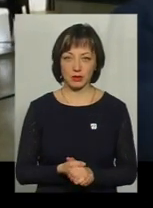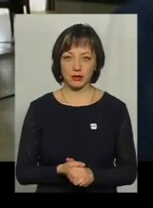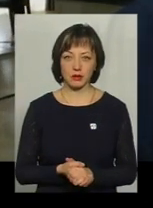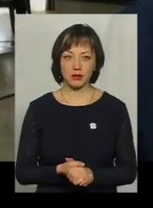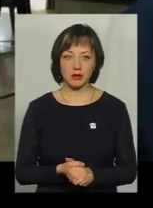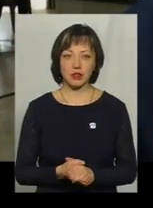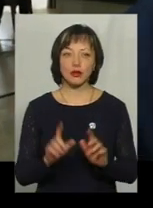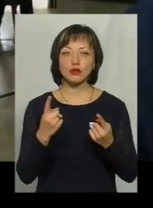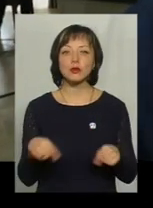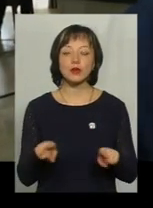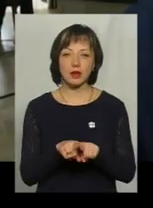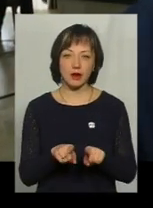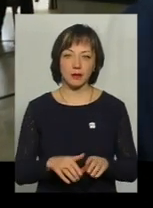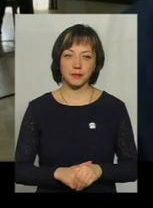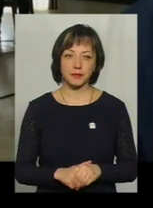А чого так?